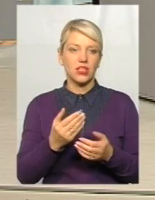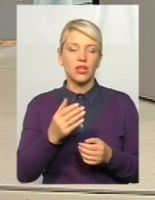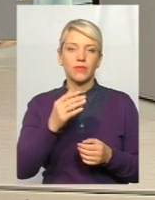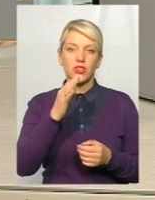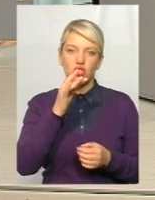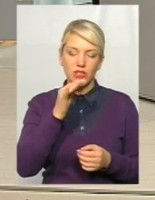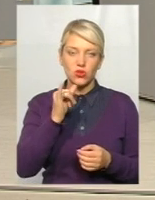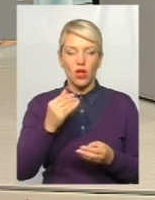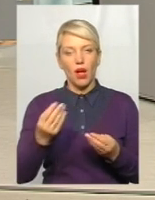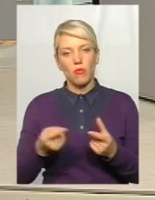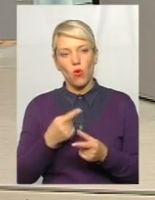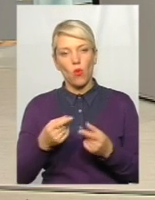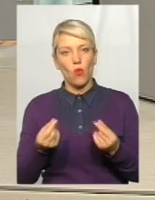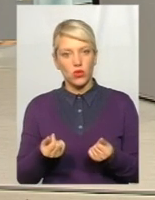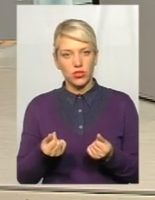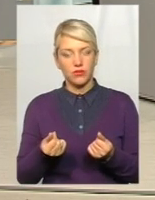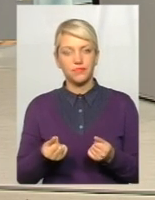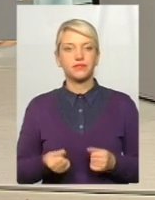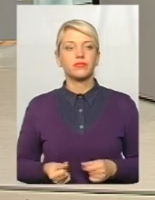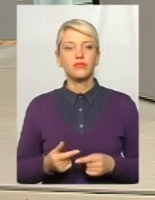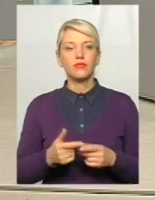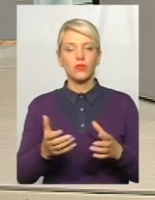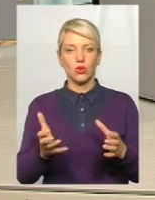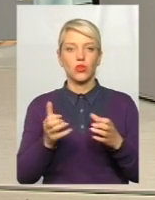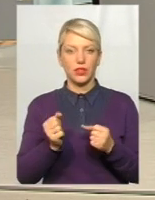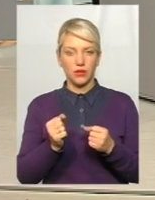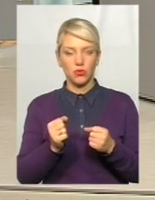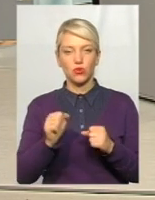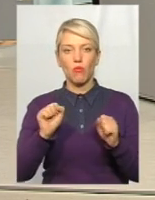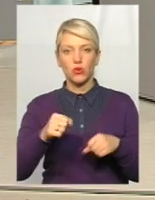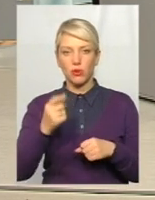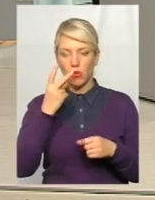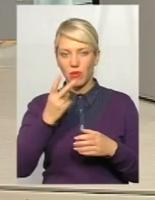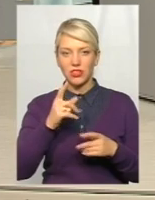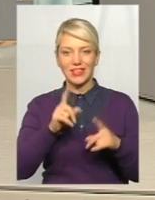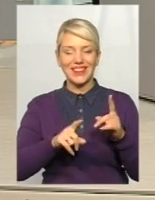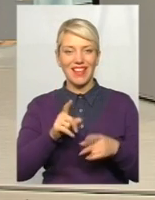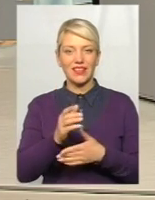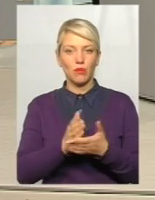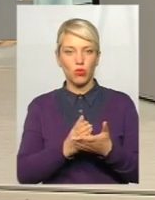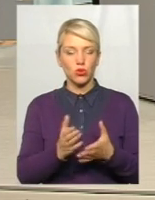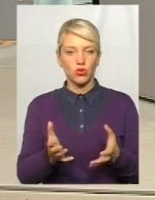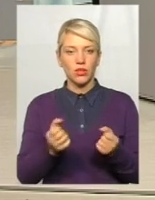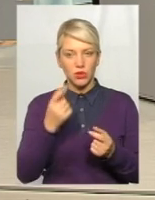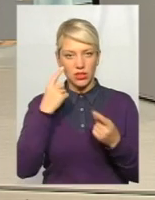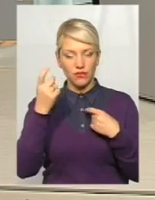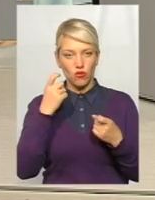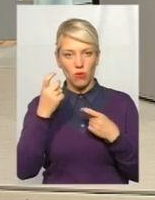можливо, коштів? Ну, безперечно, першу можливість оплачувати деякі послуги, отримувати інформацію